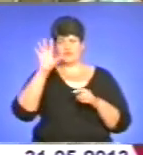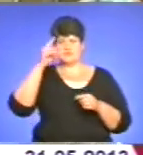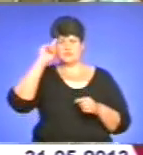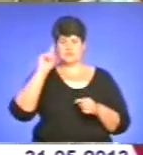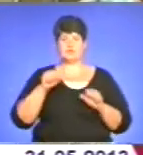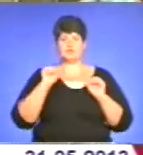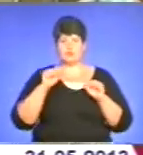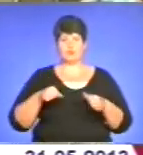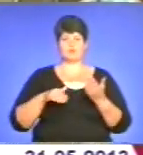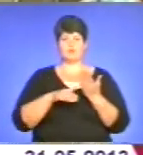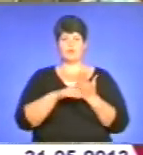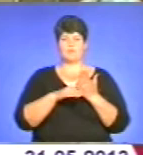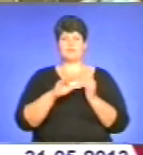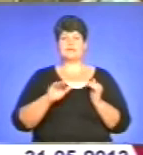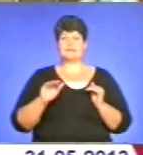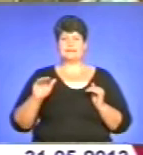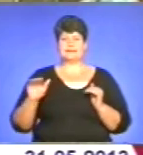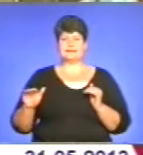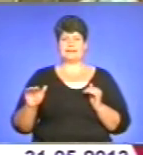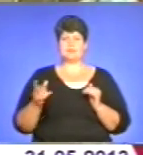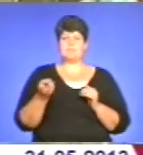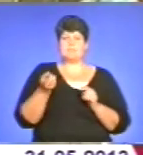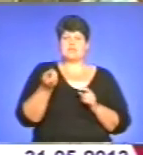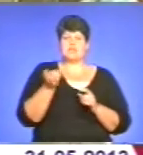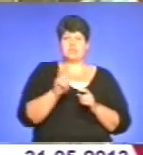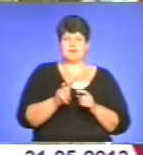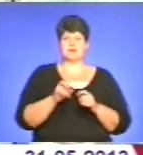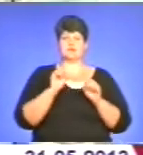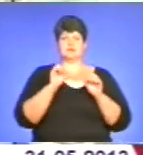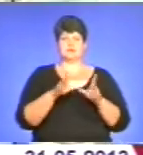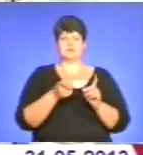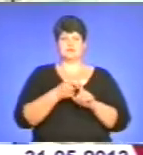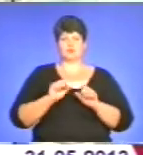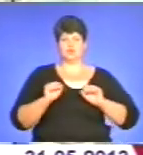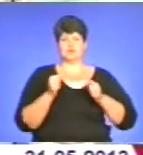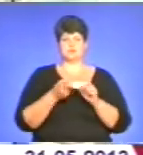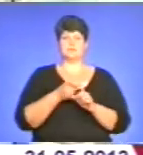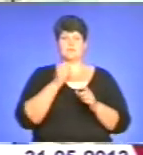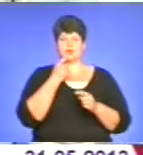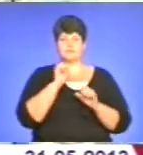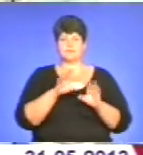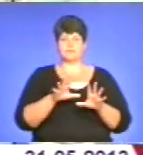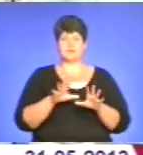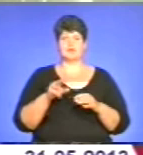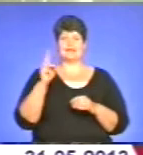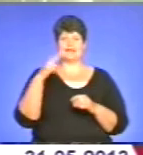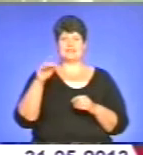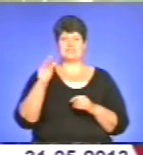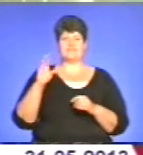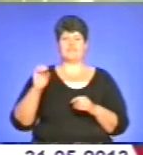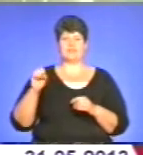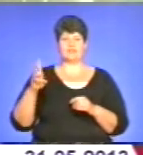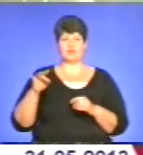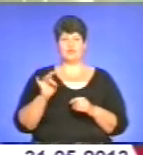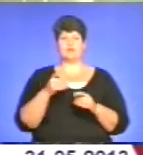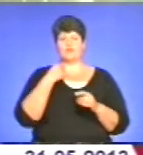допомогти дитині, і прийшла, залучила друзів, знайомих. А от Денис Вєтров до акції долучився вперше. Він каже,